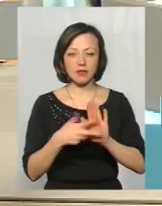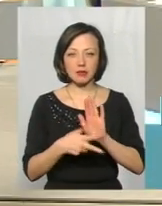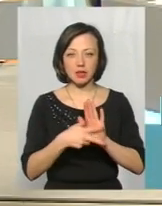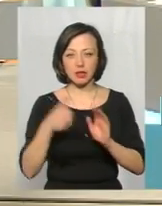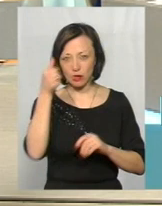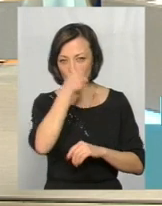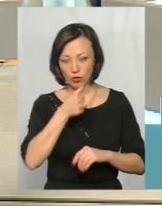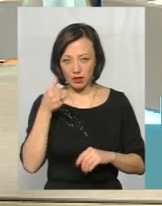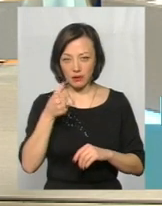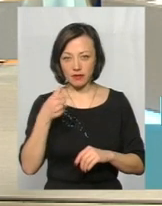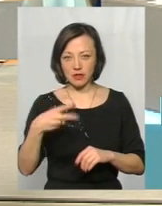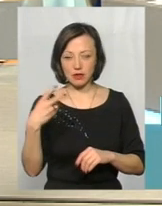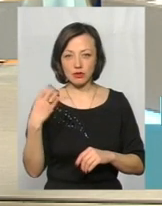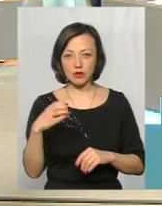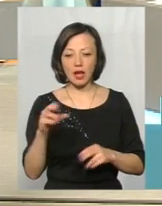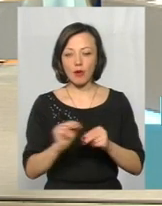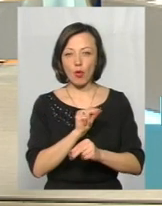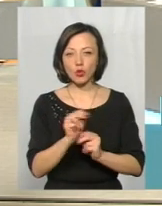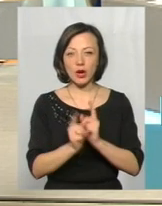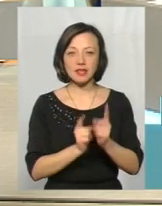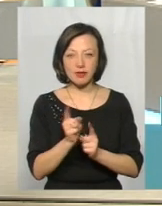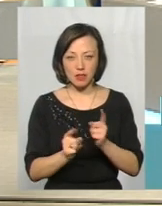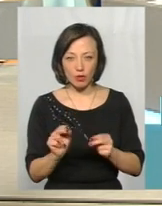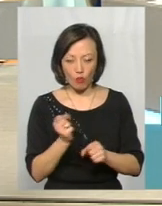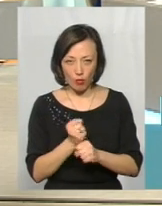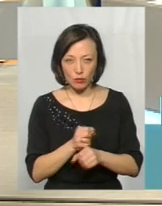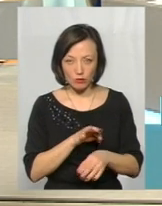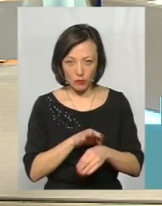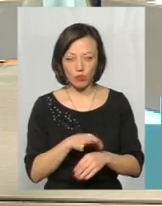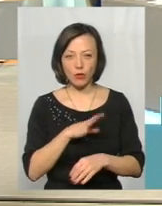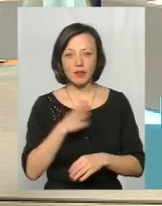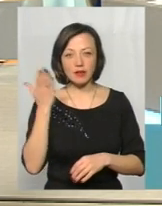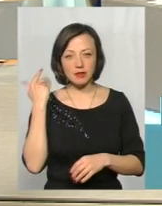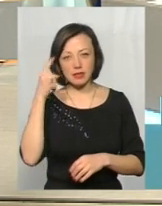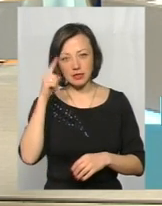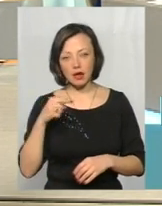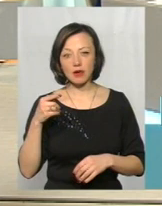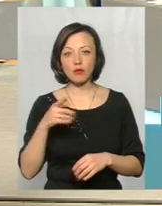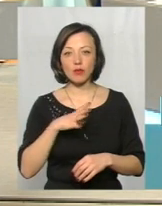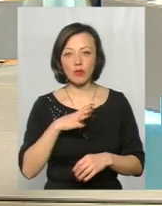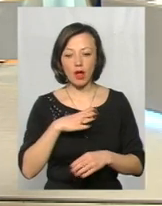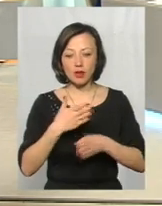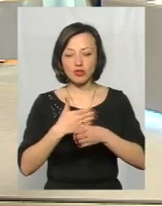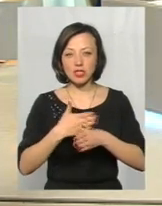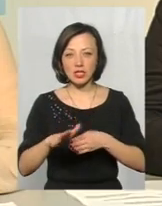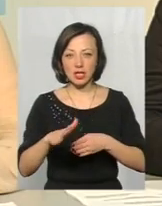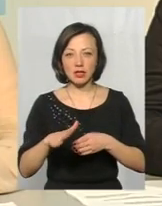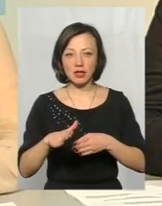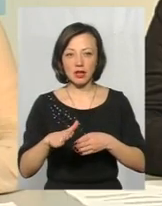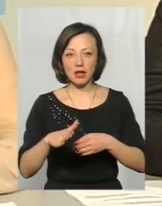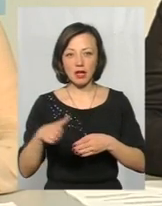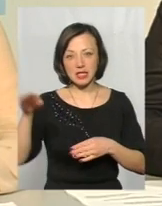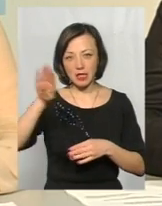років, в тому числі і ремонтно-реставраційні роботи. Всі ми знаємо, коли там відвалилася частина скали